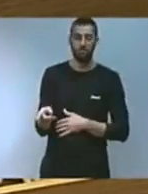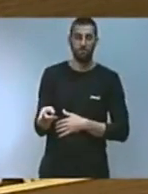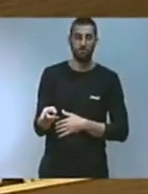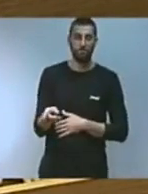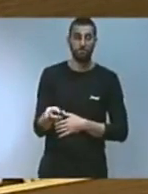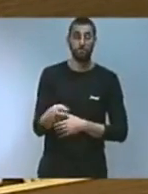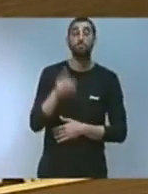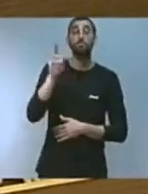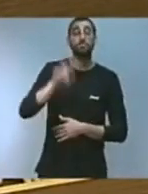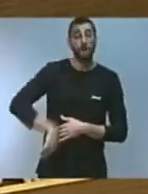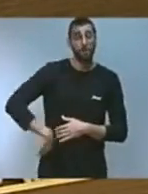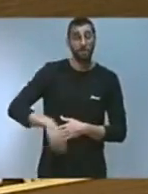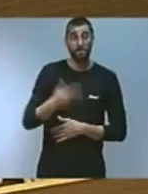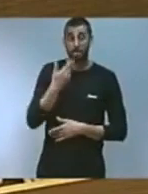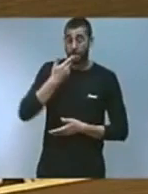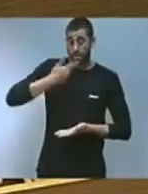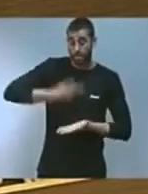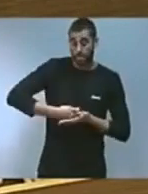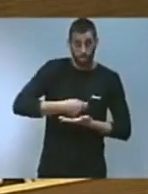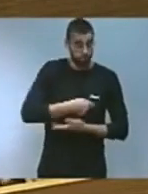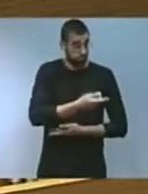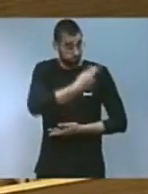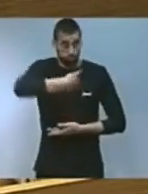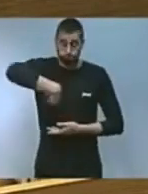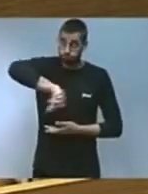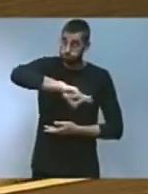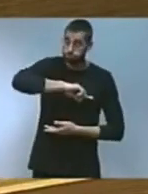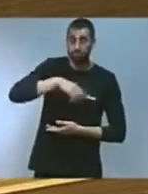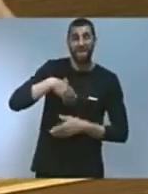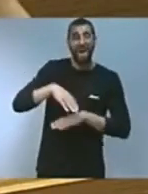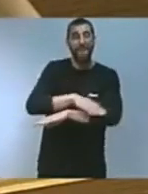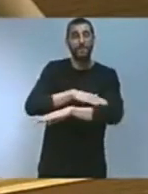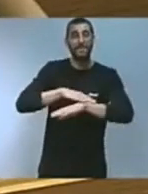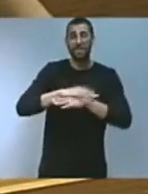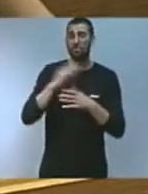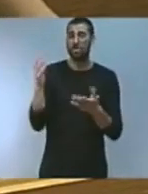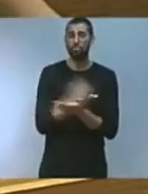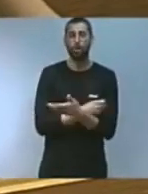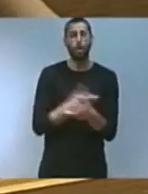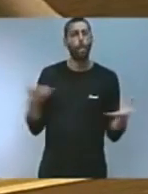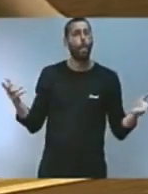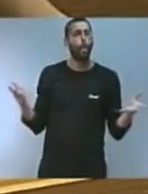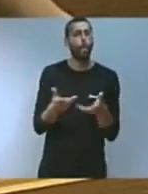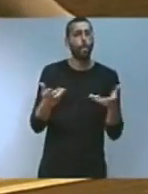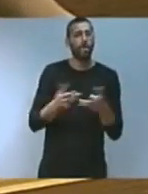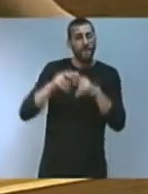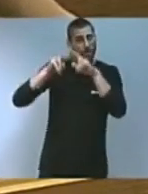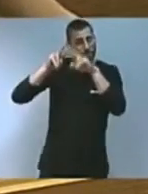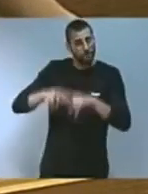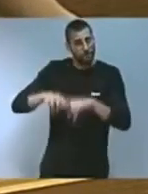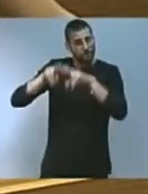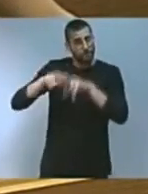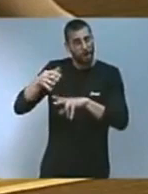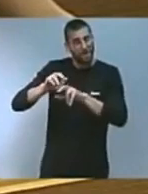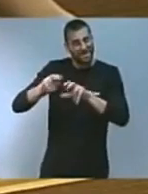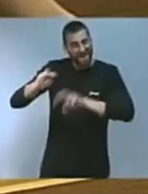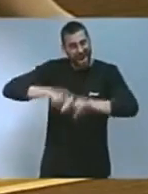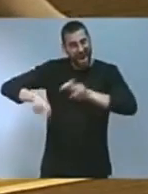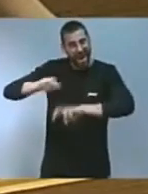també demanar-nos a tots i totes, a totes les administracions, l'urgència en valorar i reparar els danys,